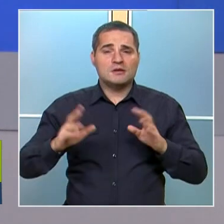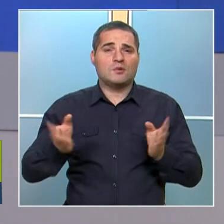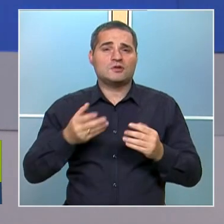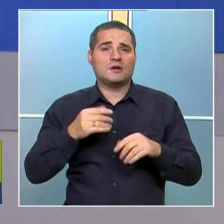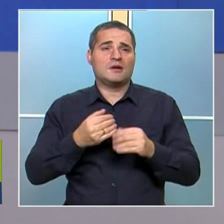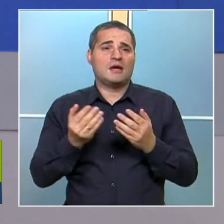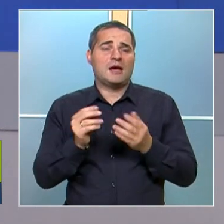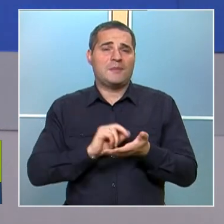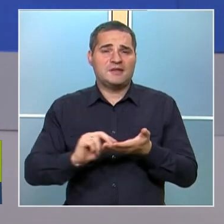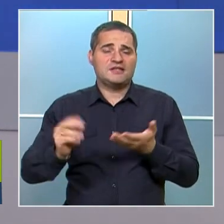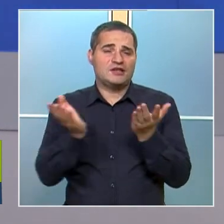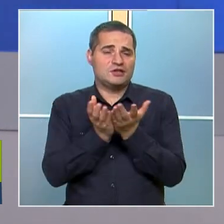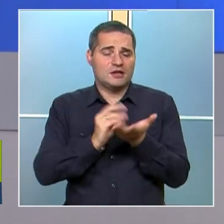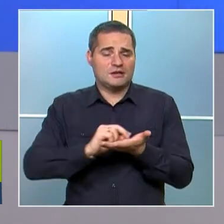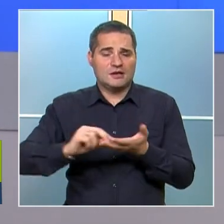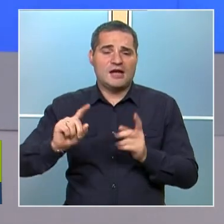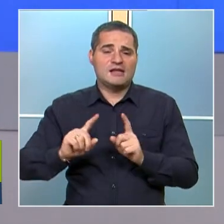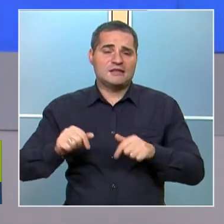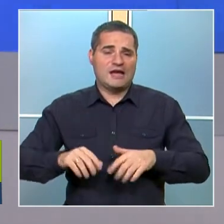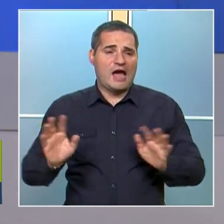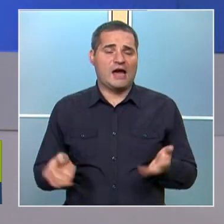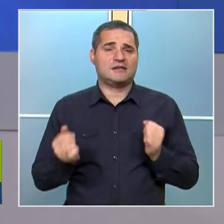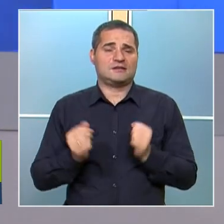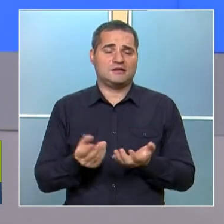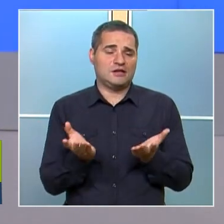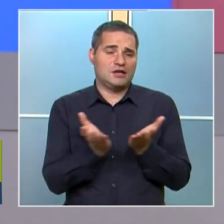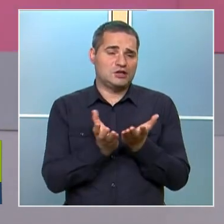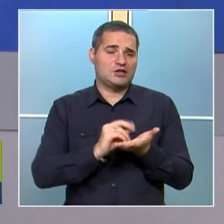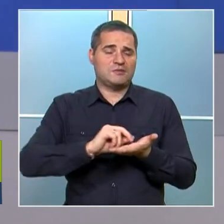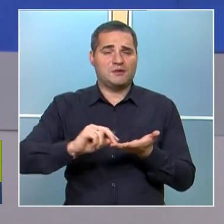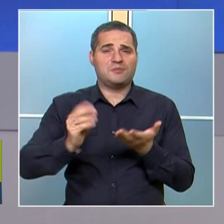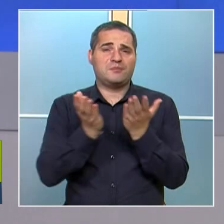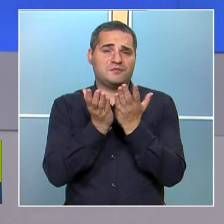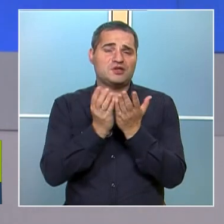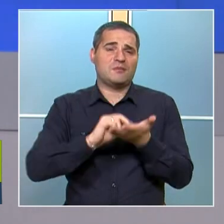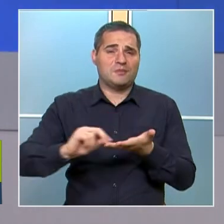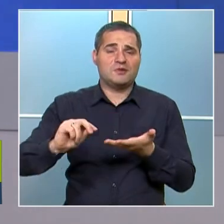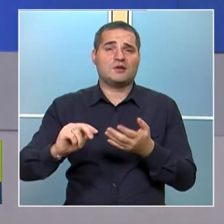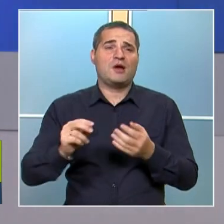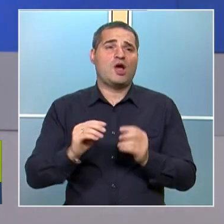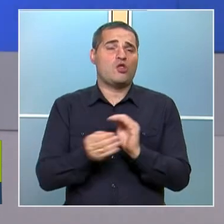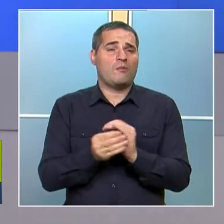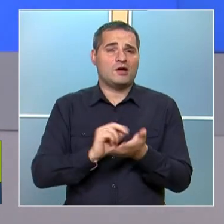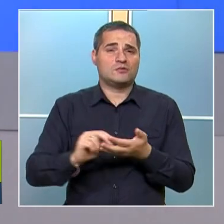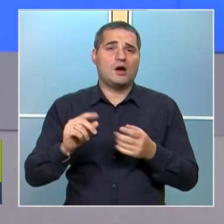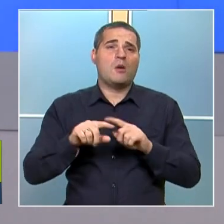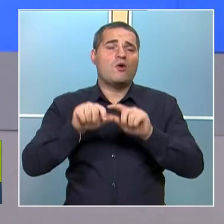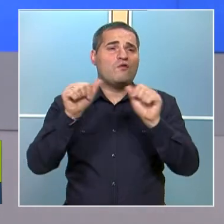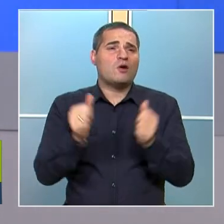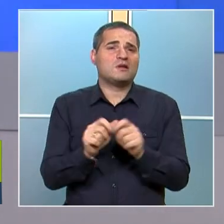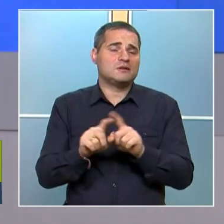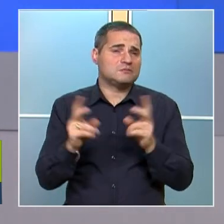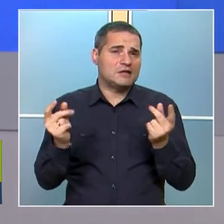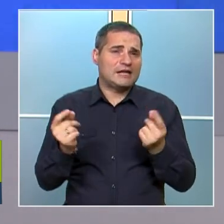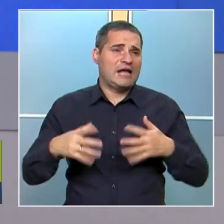писане и четене. Но не е, хайде сега ти седни тук, да четем, трябва да пишем, трябва да четем, трябва да напишем домашната. А под формата на игра,